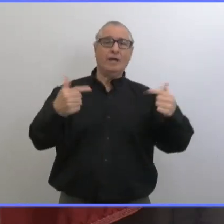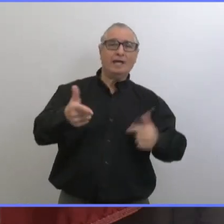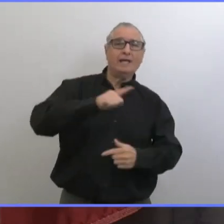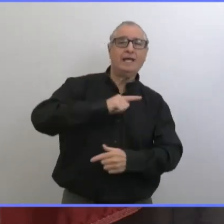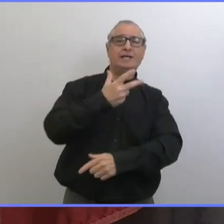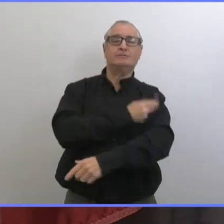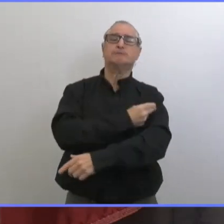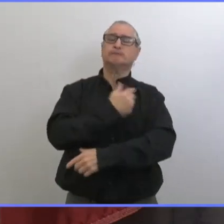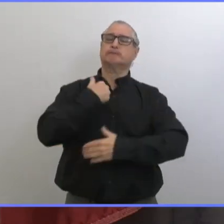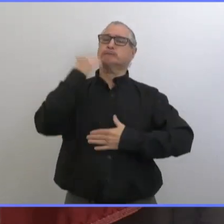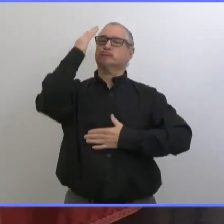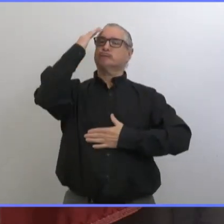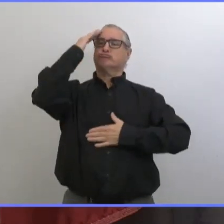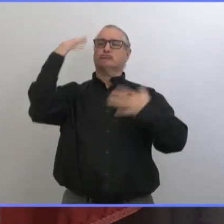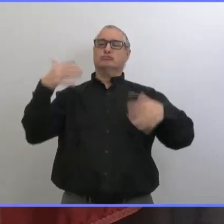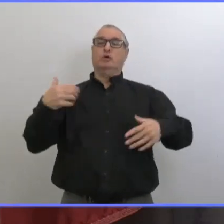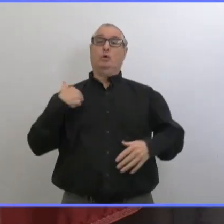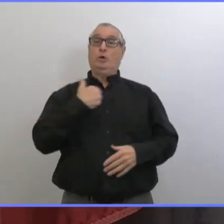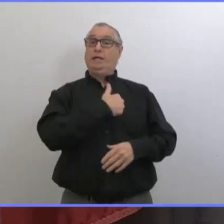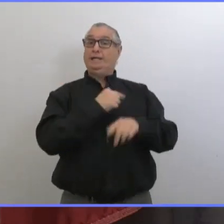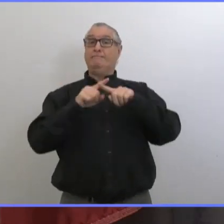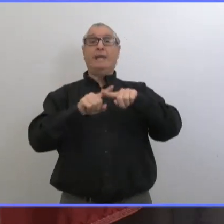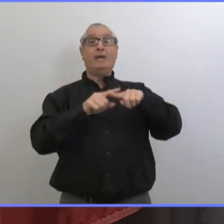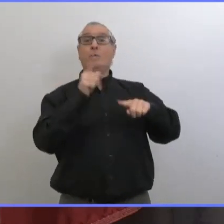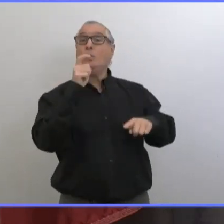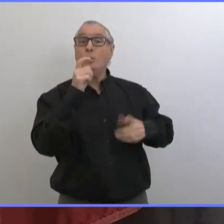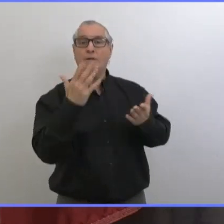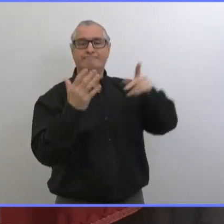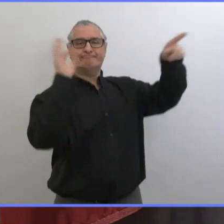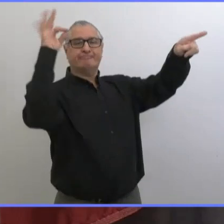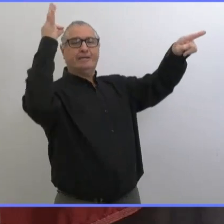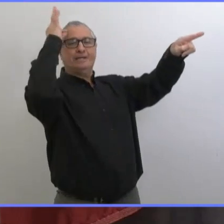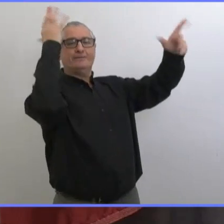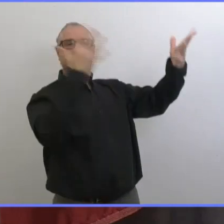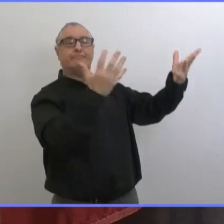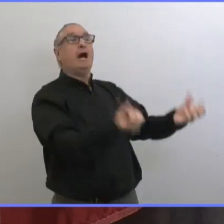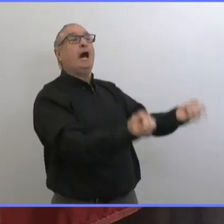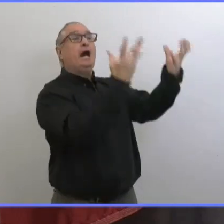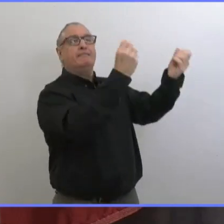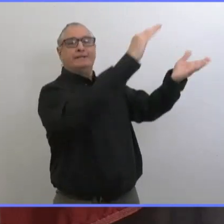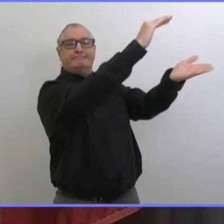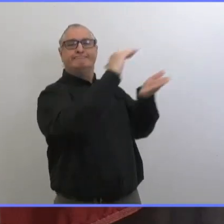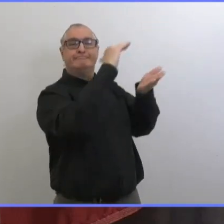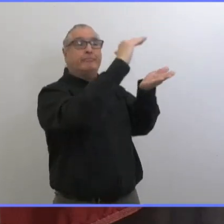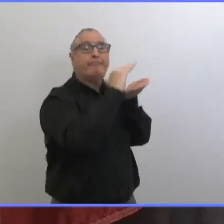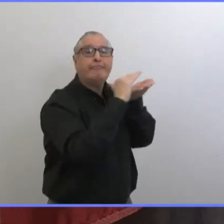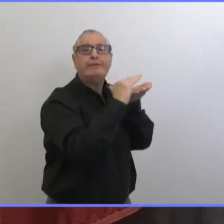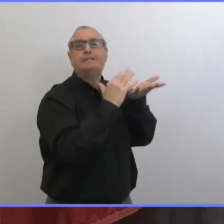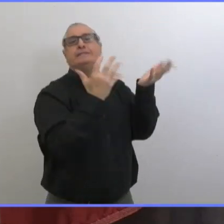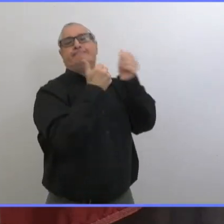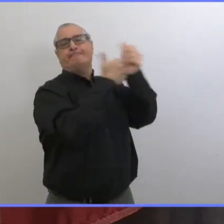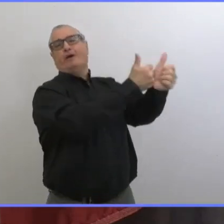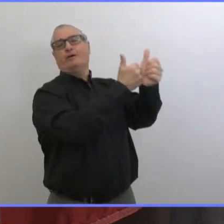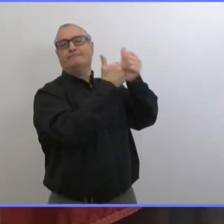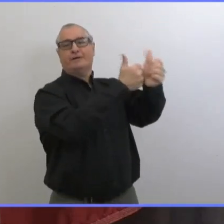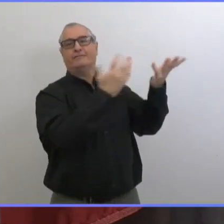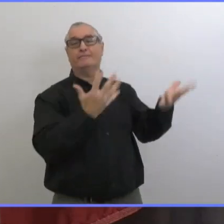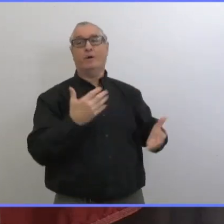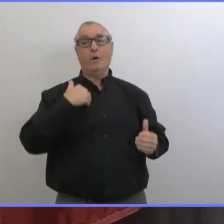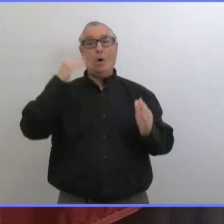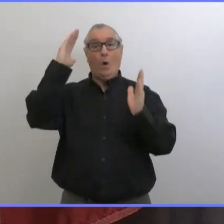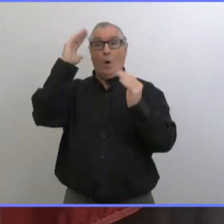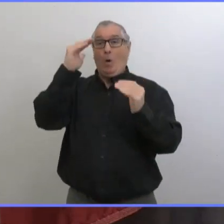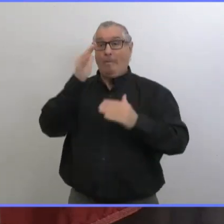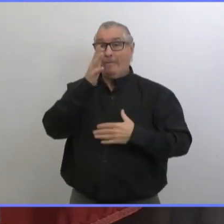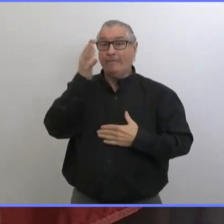sûr des arrivées de vaccins du gouvernement fédéral. Comme l dit le Dr. Reimer, on espère recevoir plus de renseignements